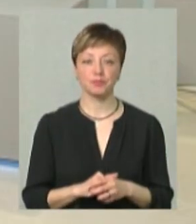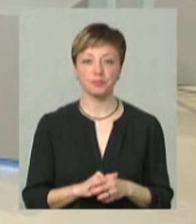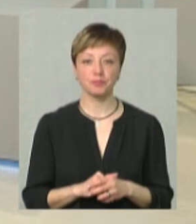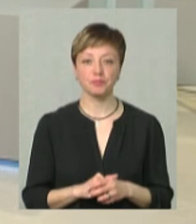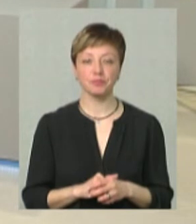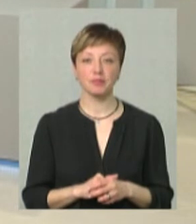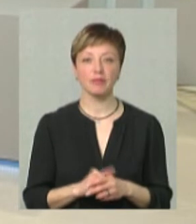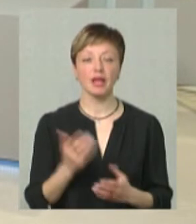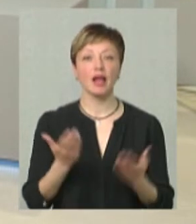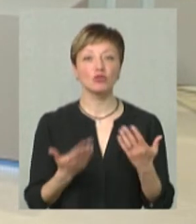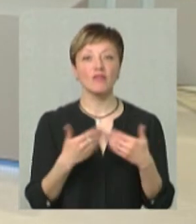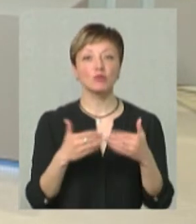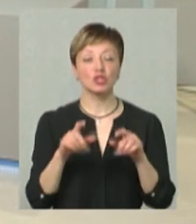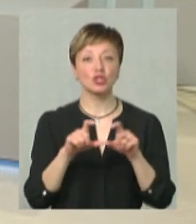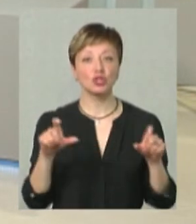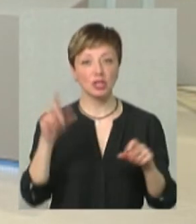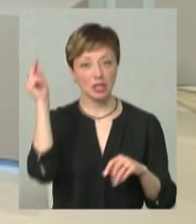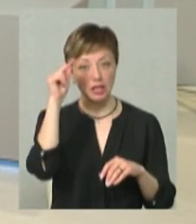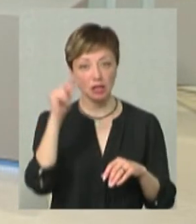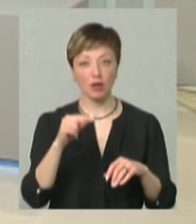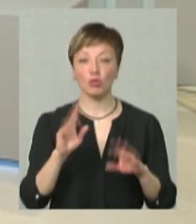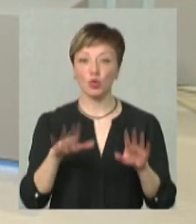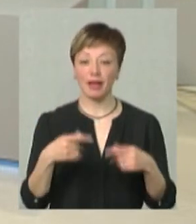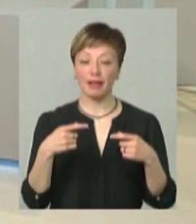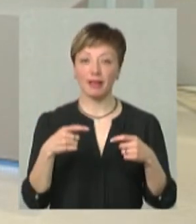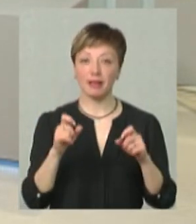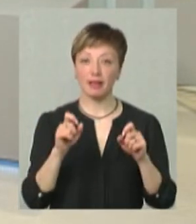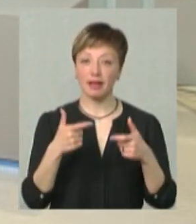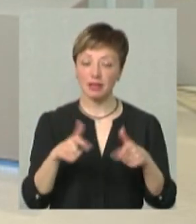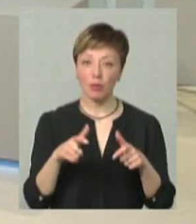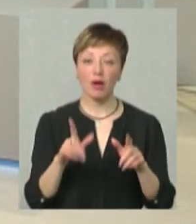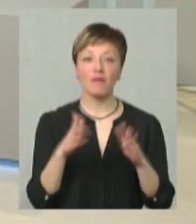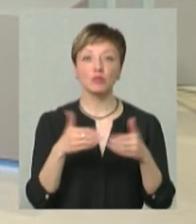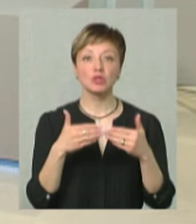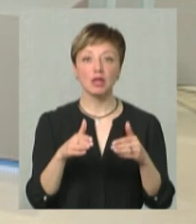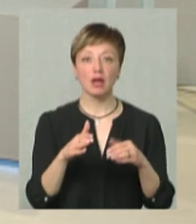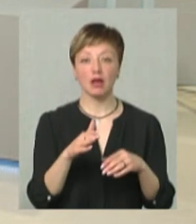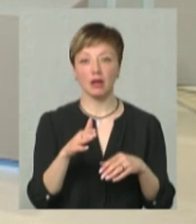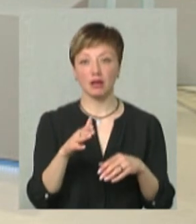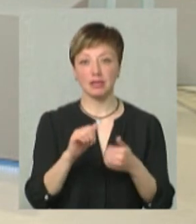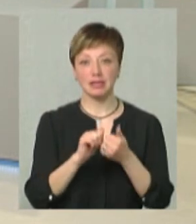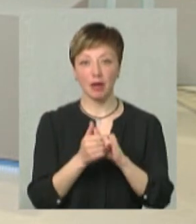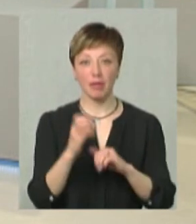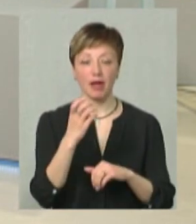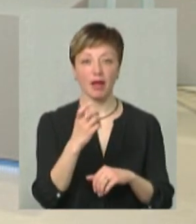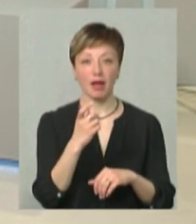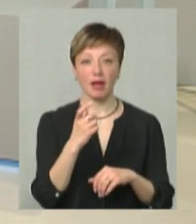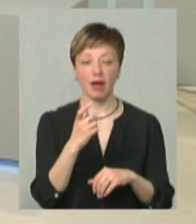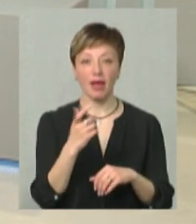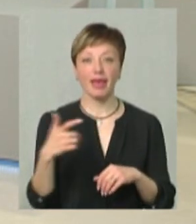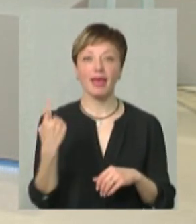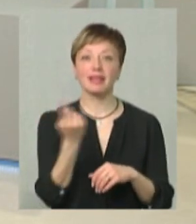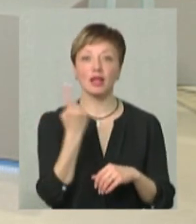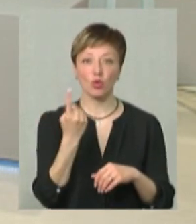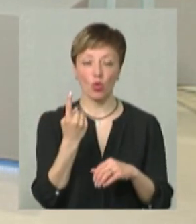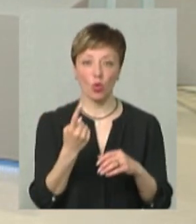Якщо випускники шкіл складатимуть мультитест, то що складатимуть випускники бакалаврату замість ЄВІ? Там